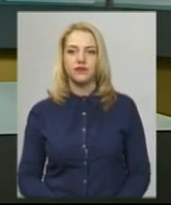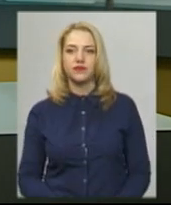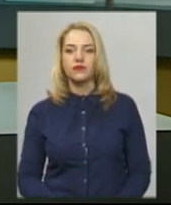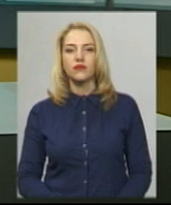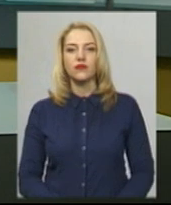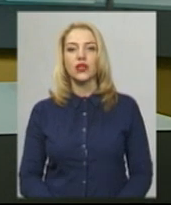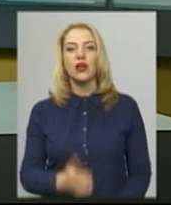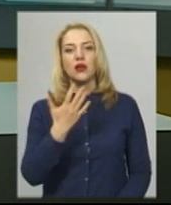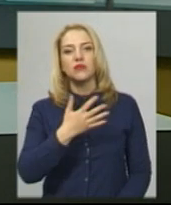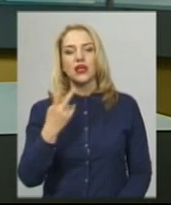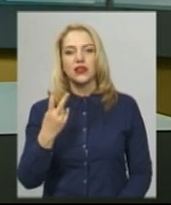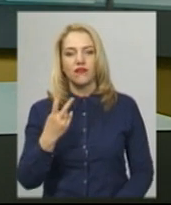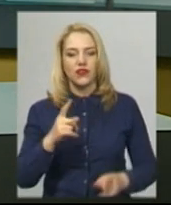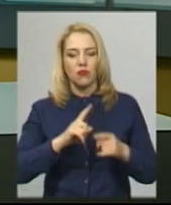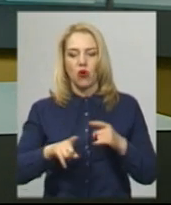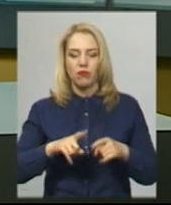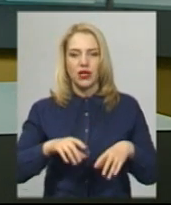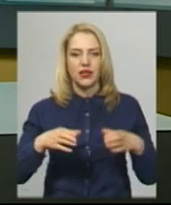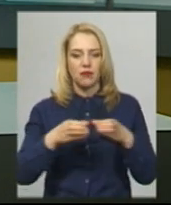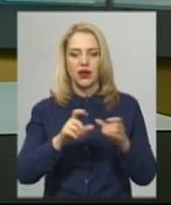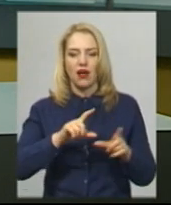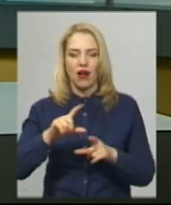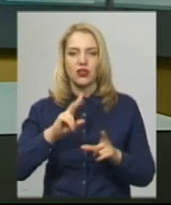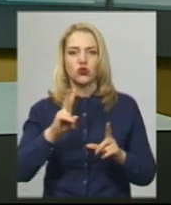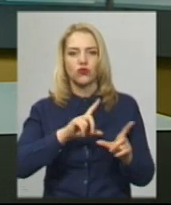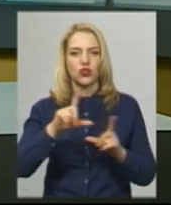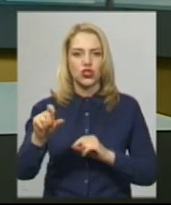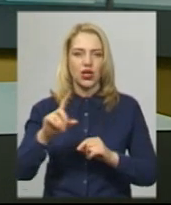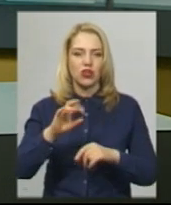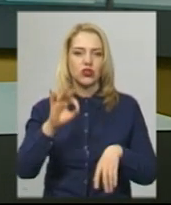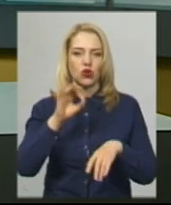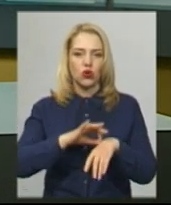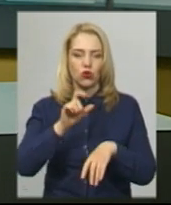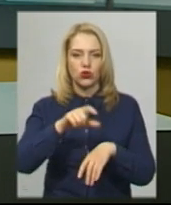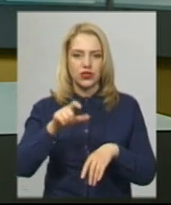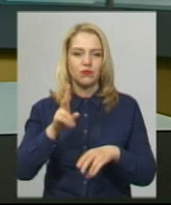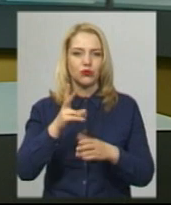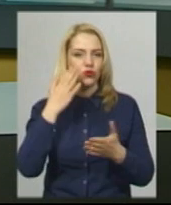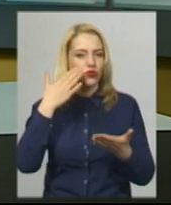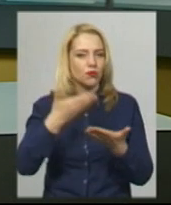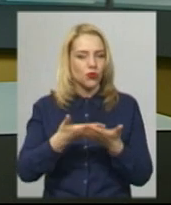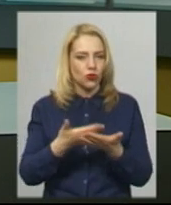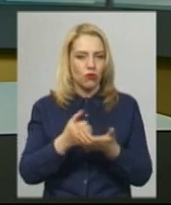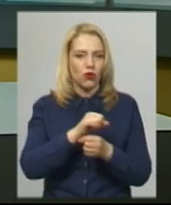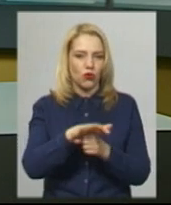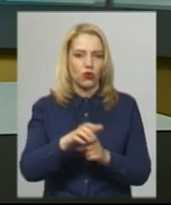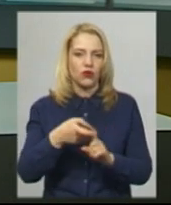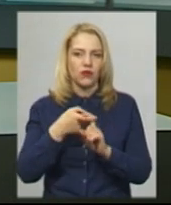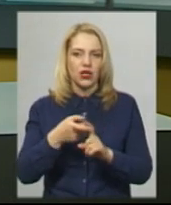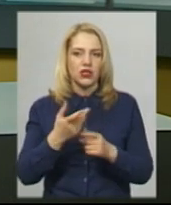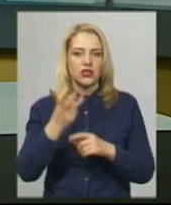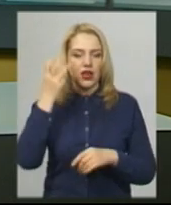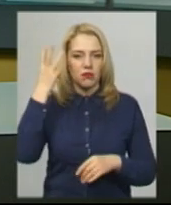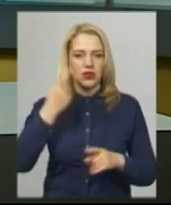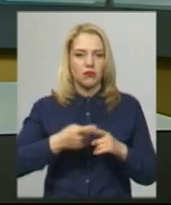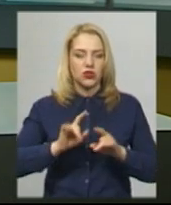52 мобільні бригади, які виїжджають до осіб із симптомами коронавірусу, створили на Хмельниччині. Про це Суспільному розповів